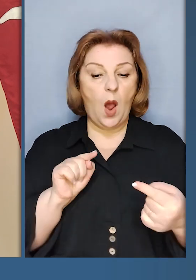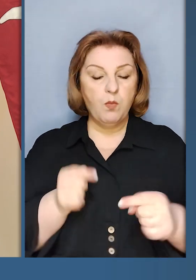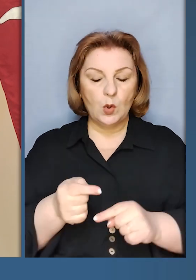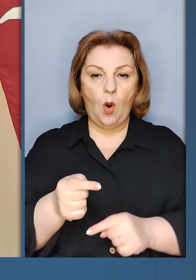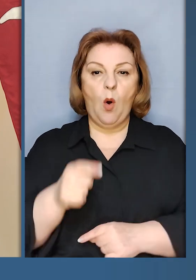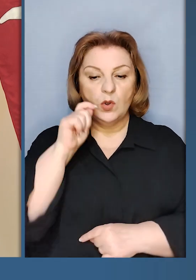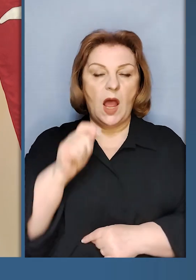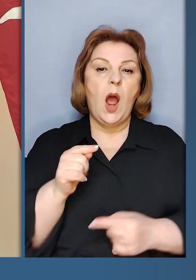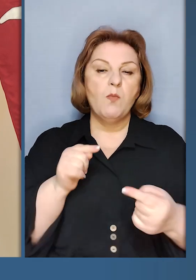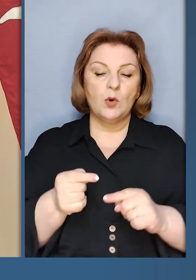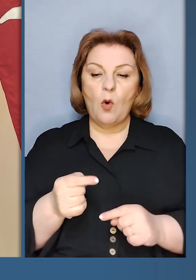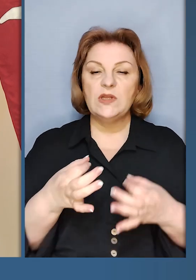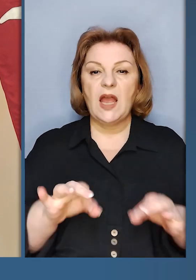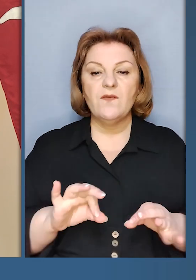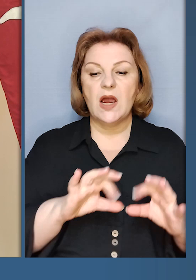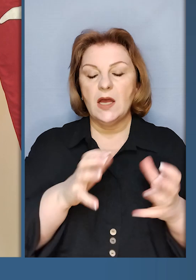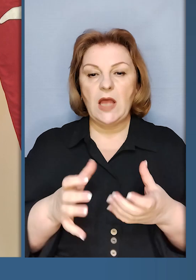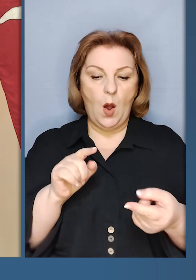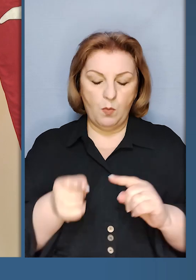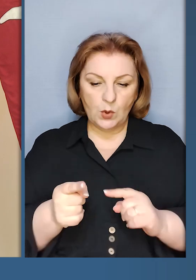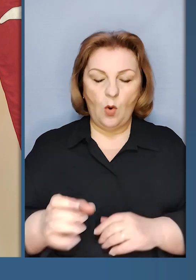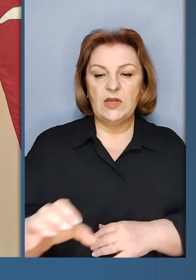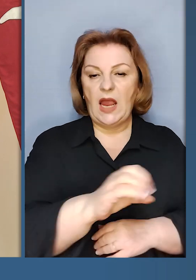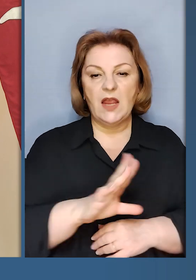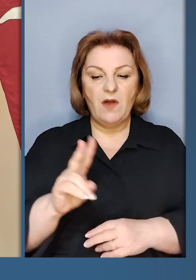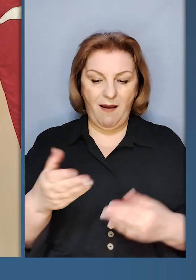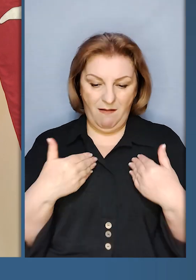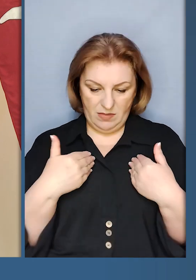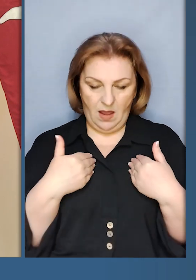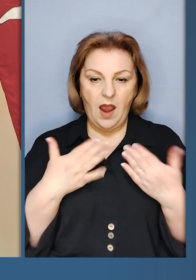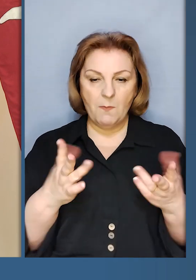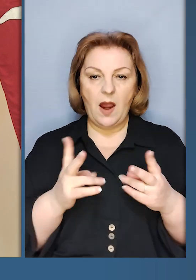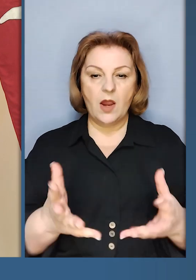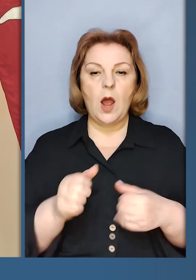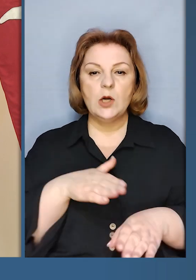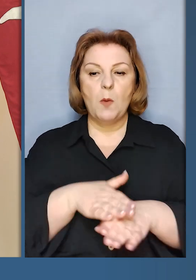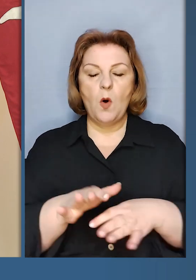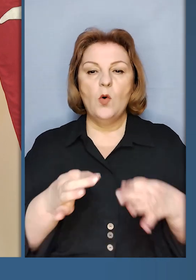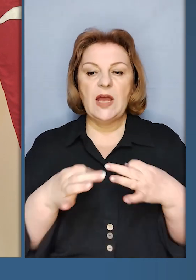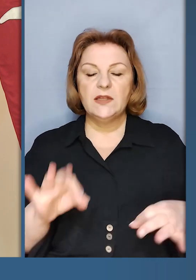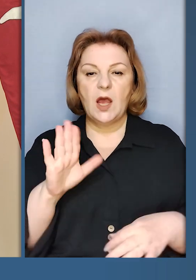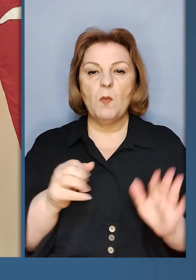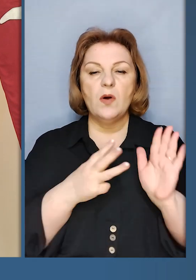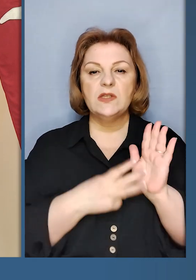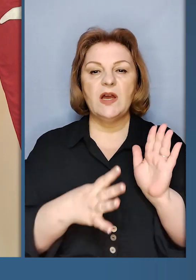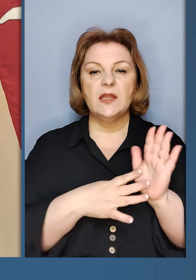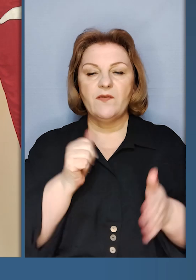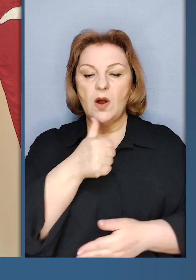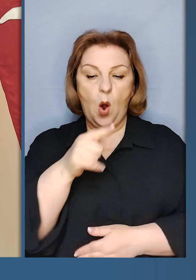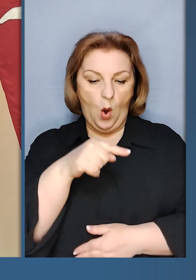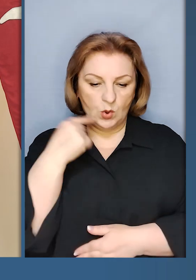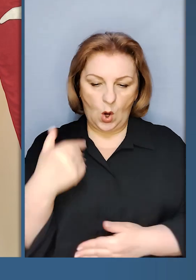України, але проти вільного світу, проти Європи, проти нам, які отримали повну незалежність після 1989 року. Росія